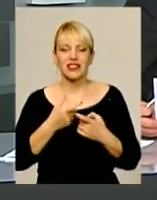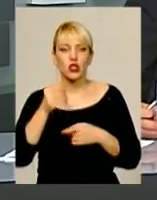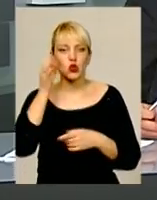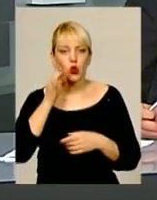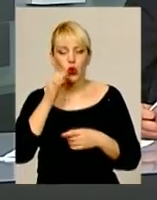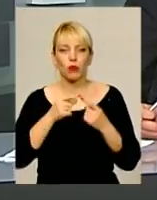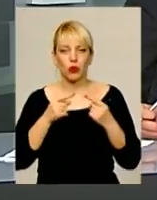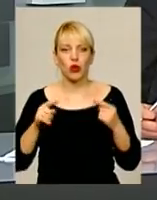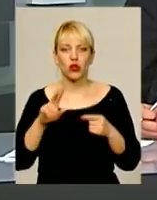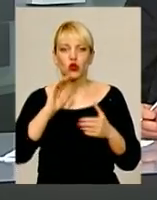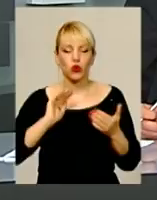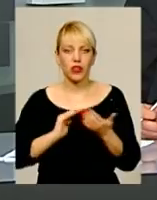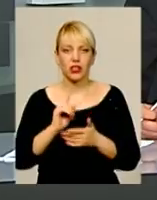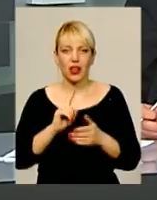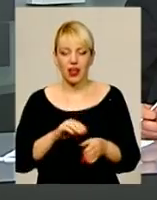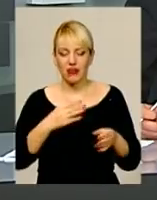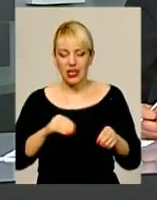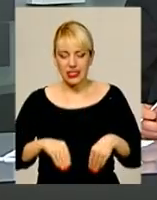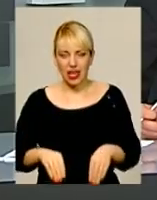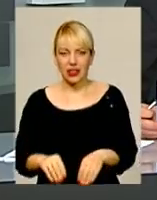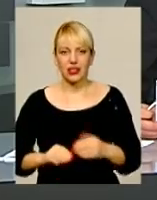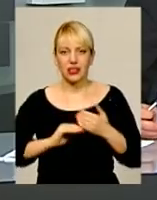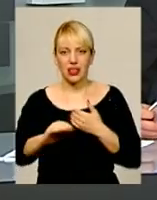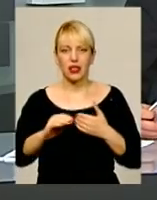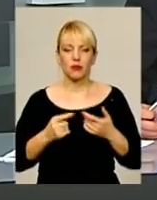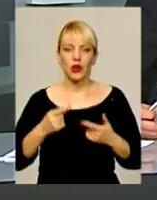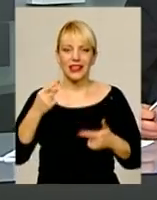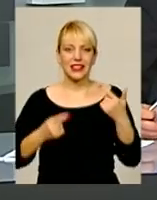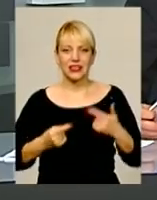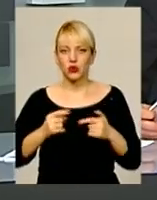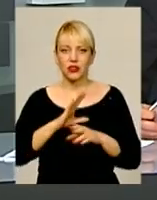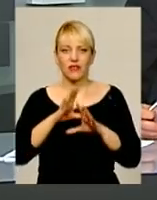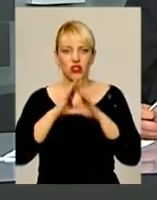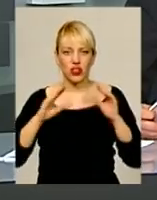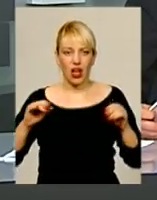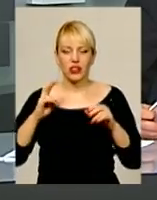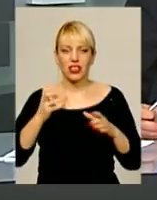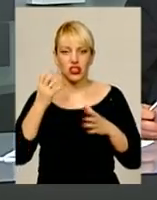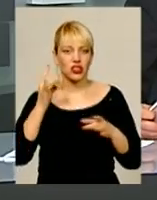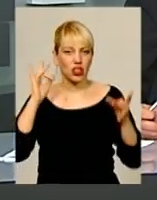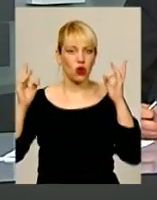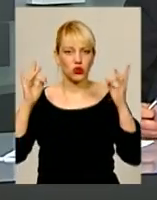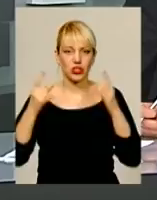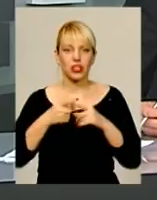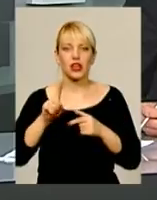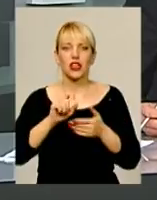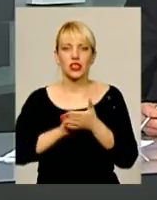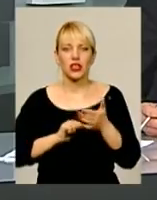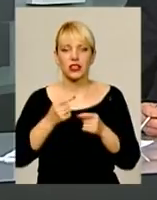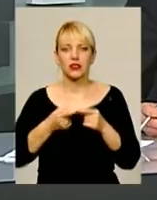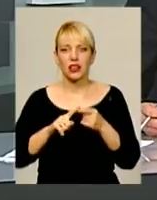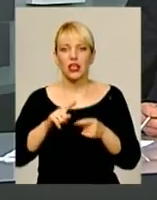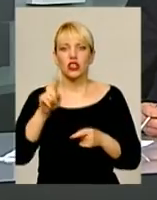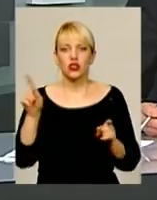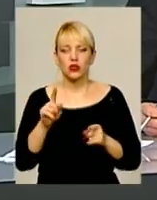щодо якості, яка закладається ще на полі, дискусії не вщухають і стають усе гучнішими. А все через чутки про